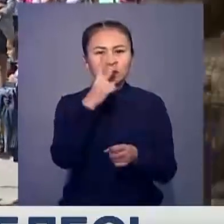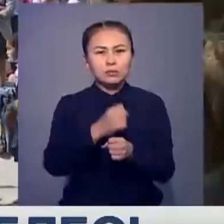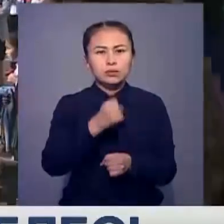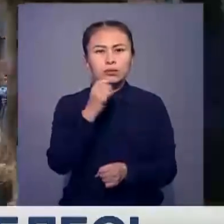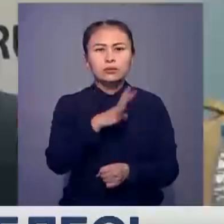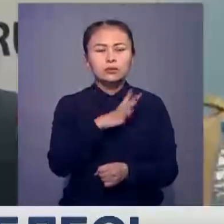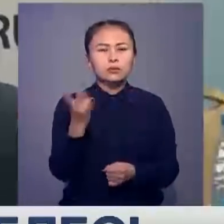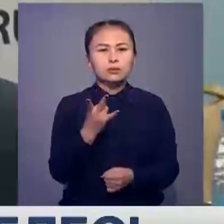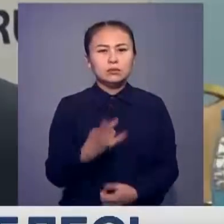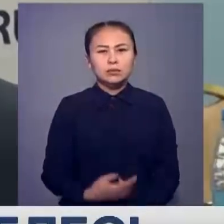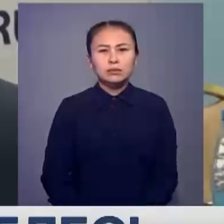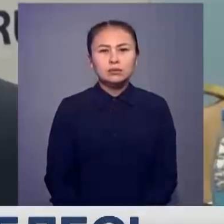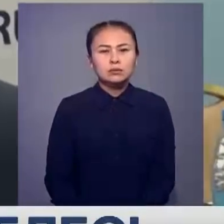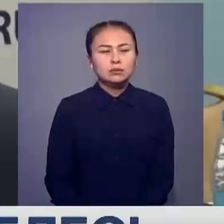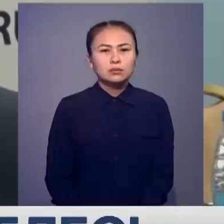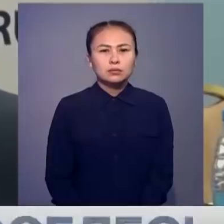бақылауға жет.